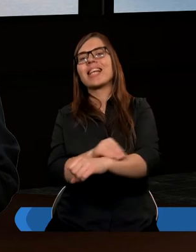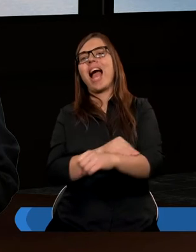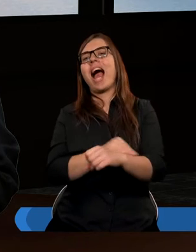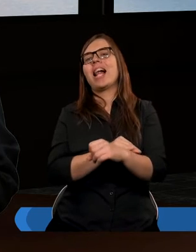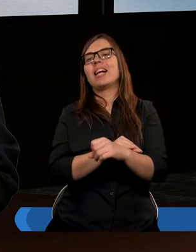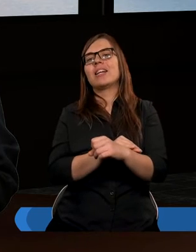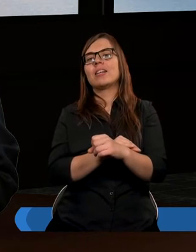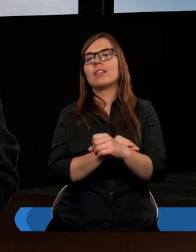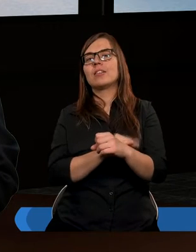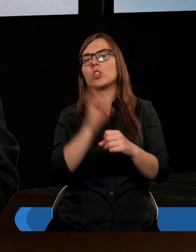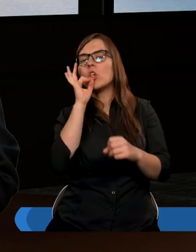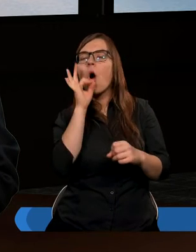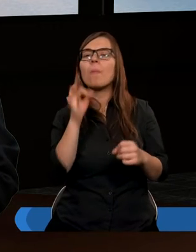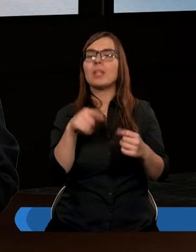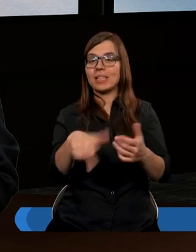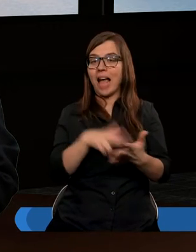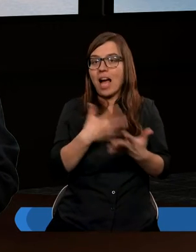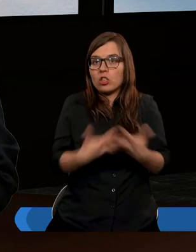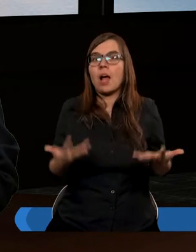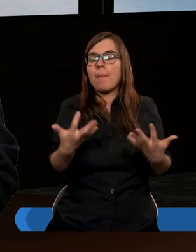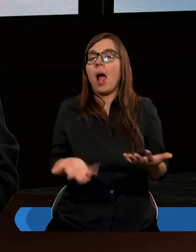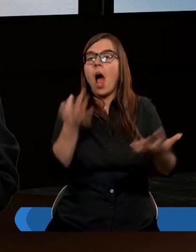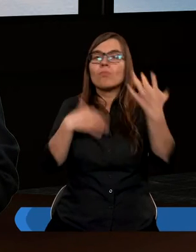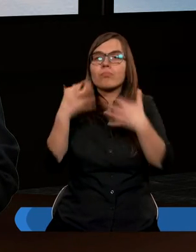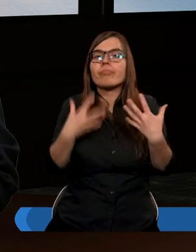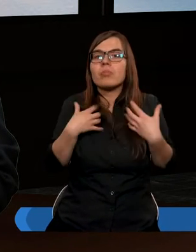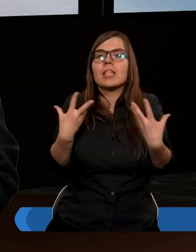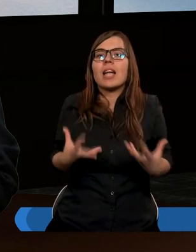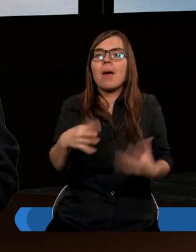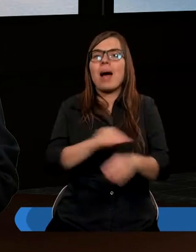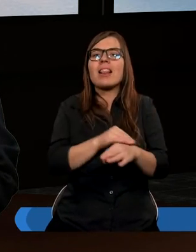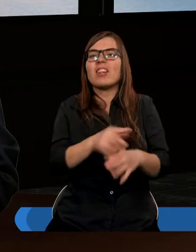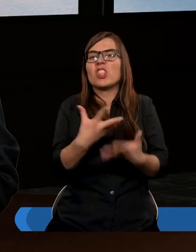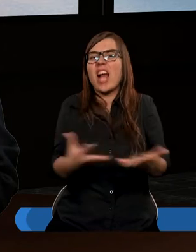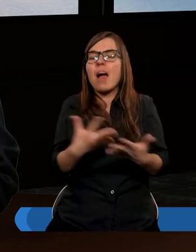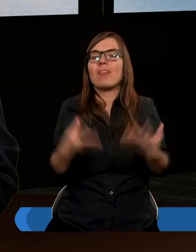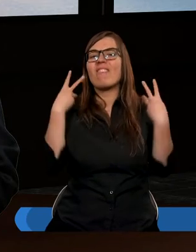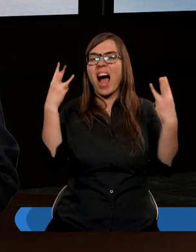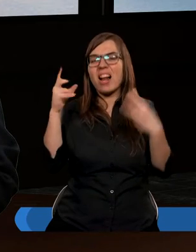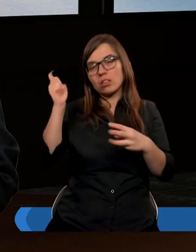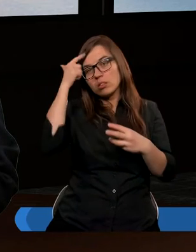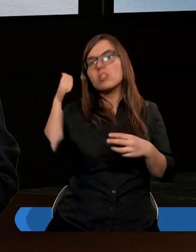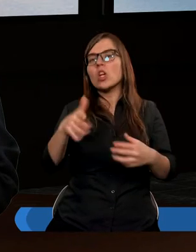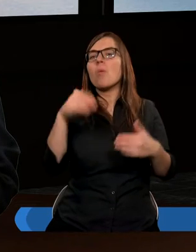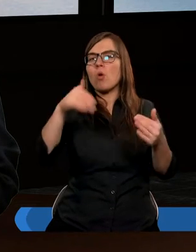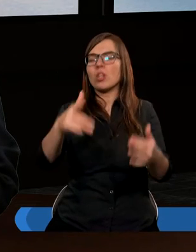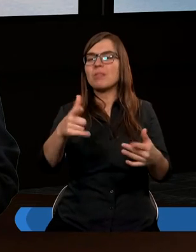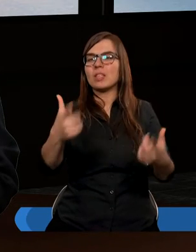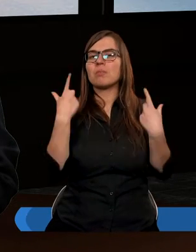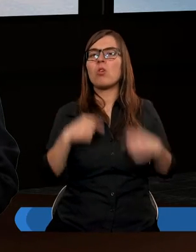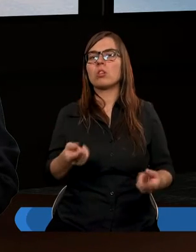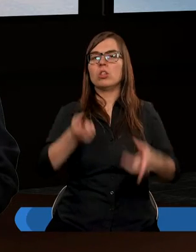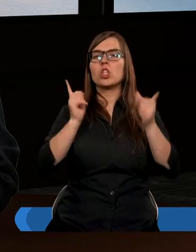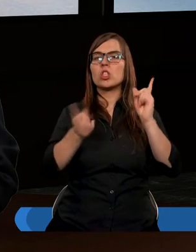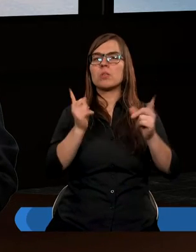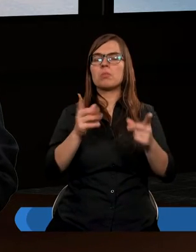dóbr tutaj na ziemi, to możemy się spodziewać, że możemy się ich w